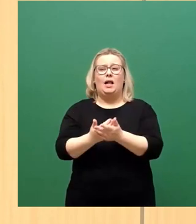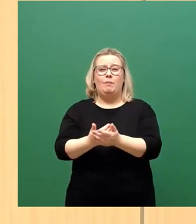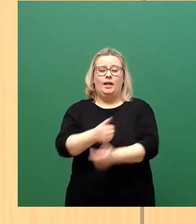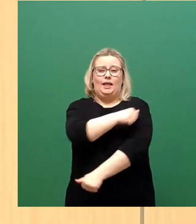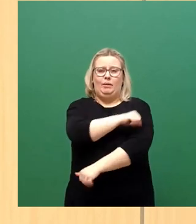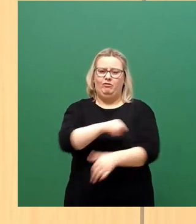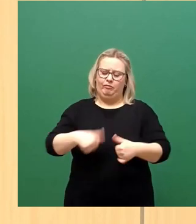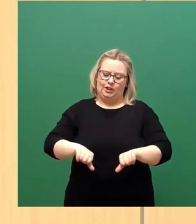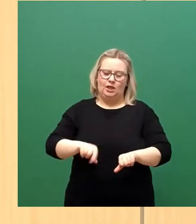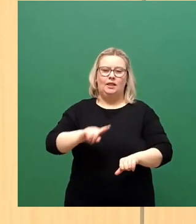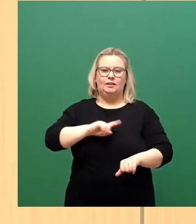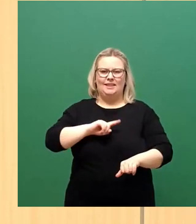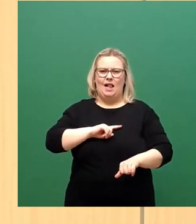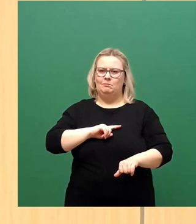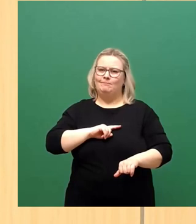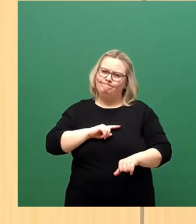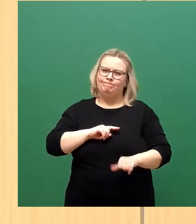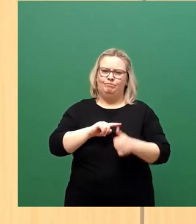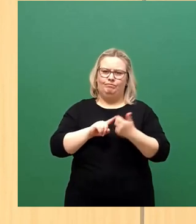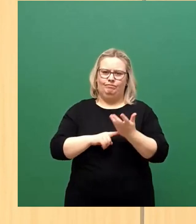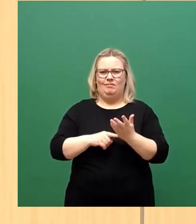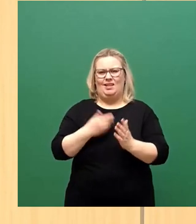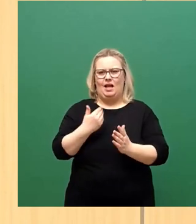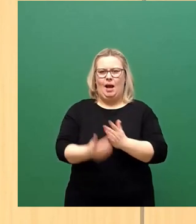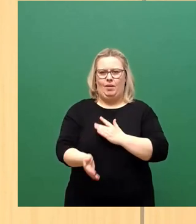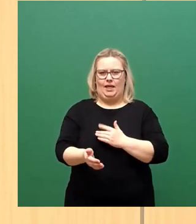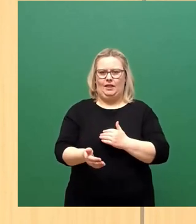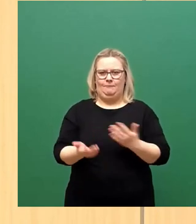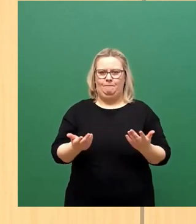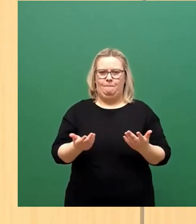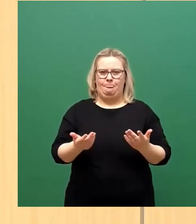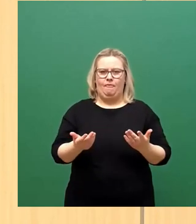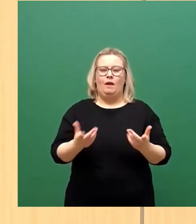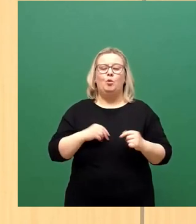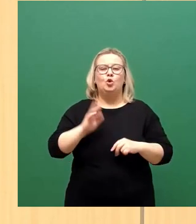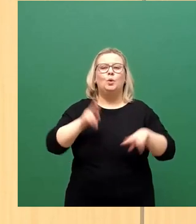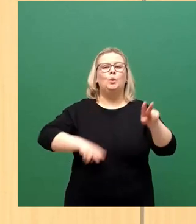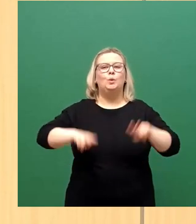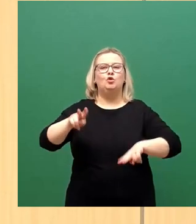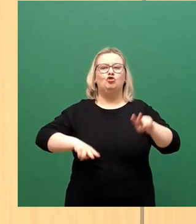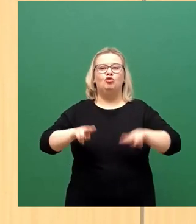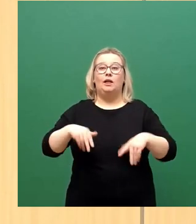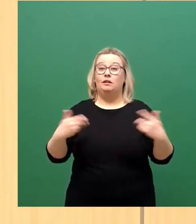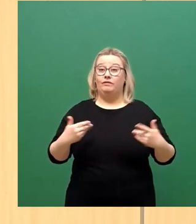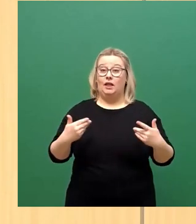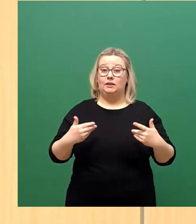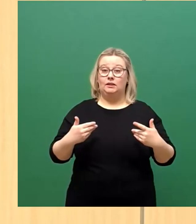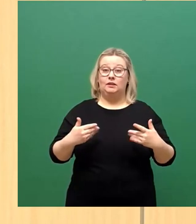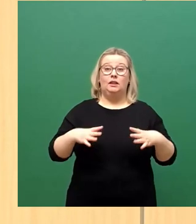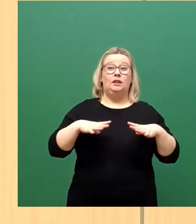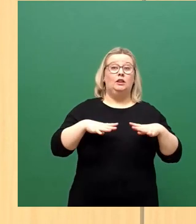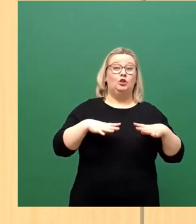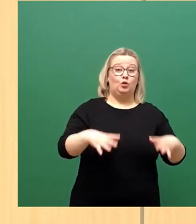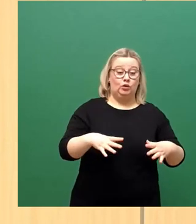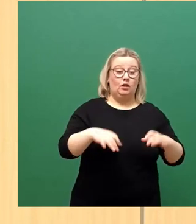lehne ich aus den vorangesagten Gründen und aus vielen weiteren Gründen ab. Die Unterscheidung muss lauten, Gesunde können und sollen in allen